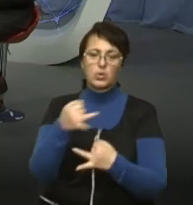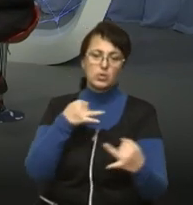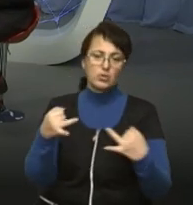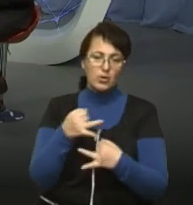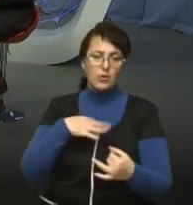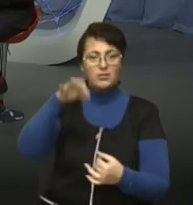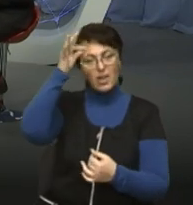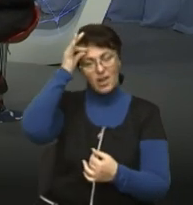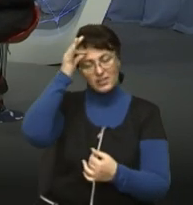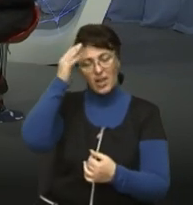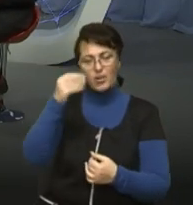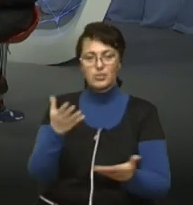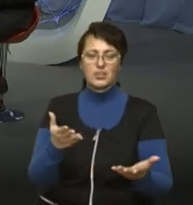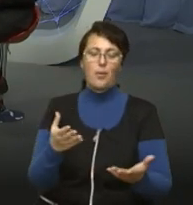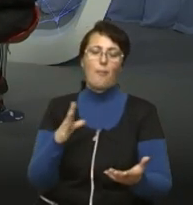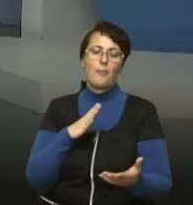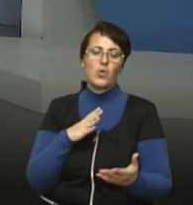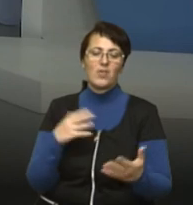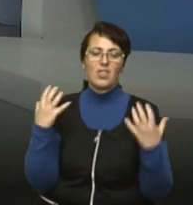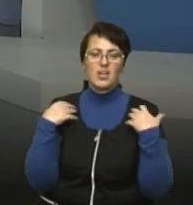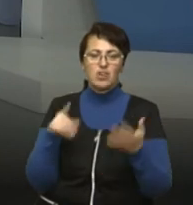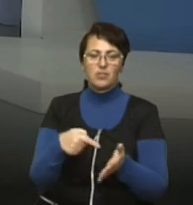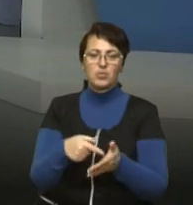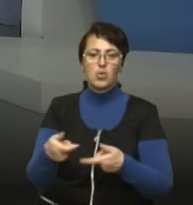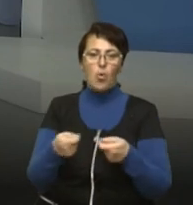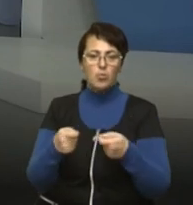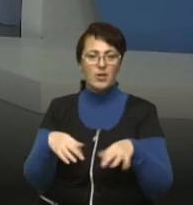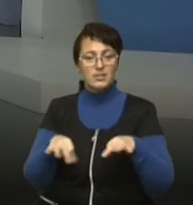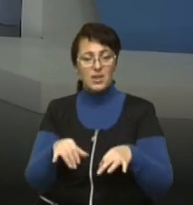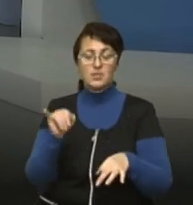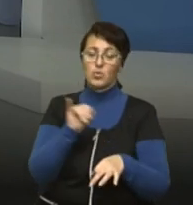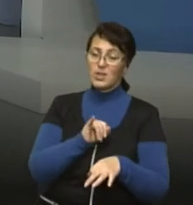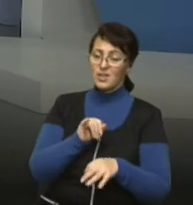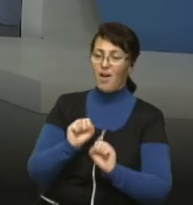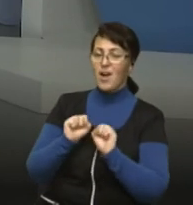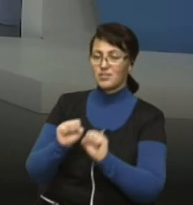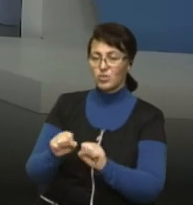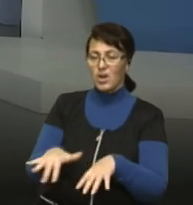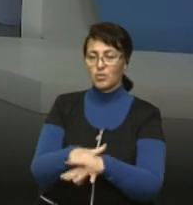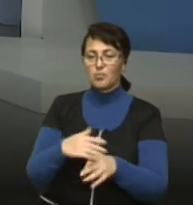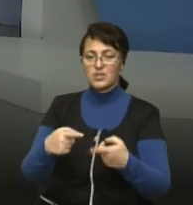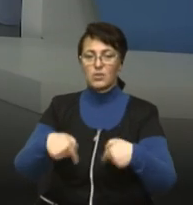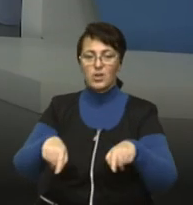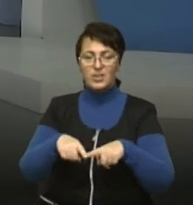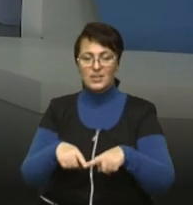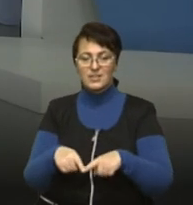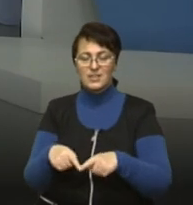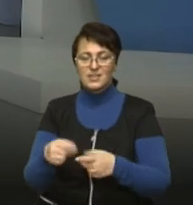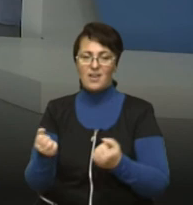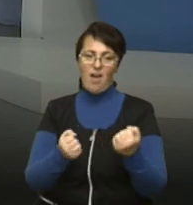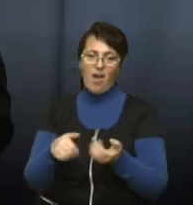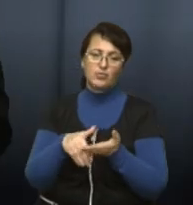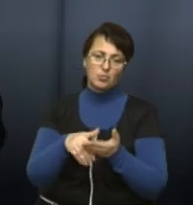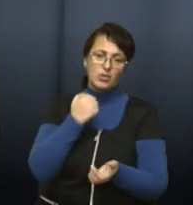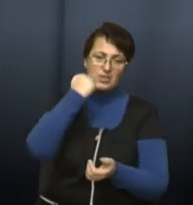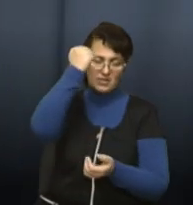що у нас у студії були Ори Столеськів, це начальник міського управління транспорту, та Дмитро Малих, адвокат громадської організації «Автопоміж». Дякую вам